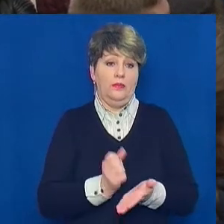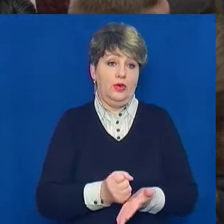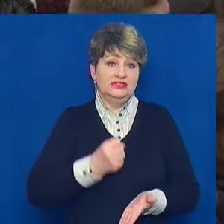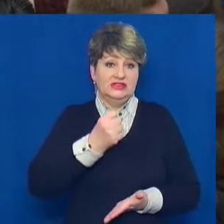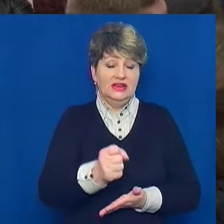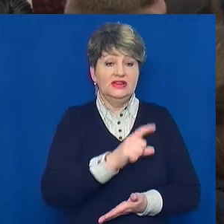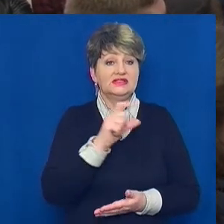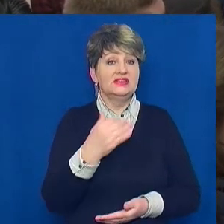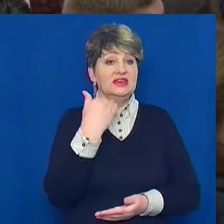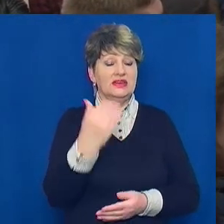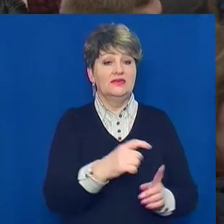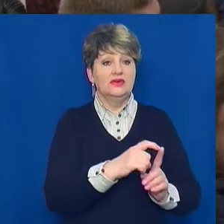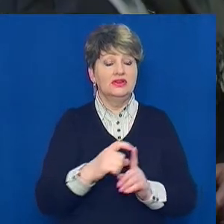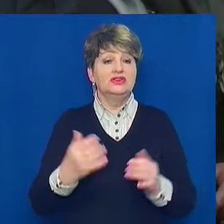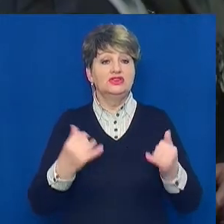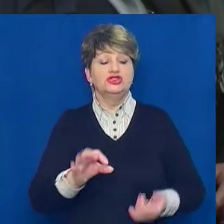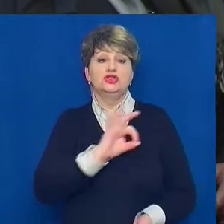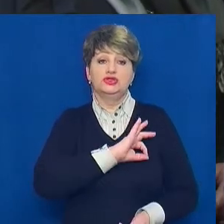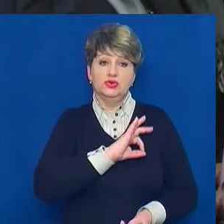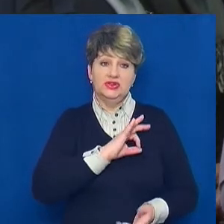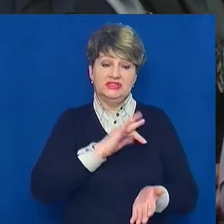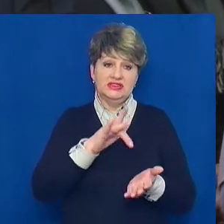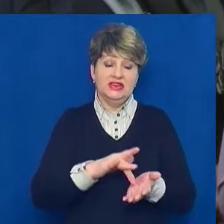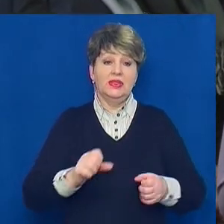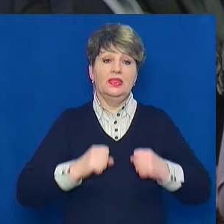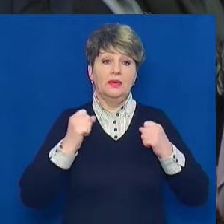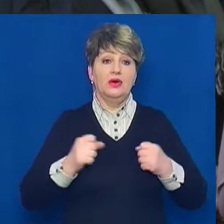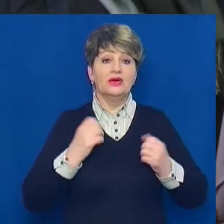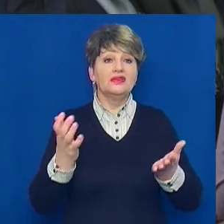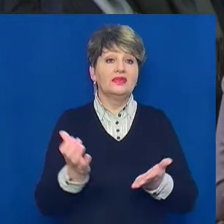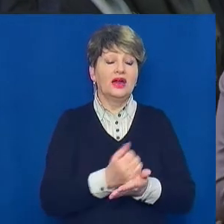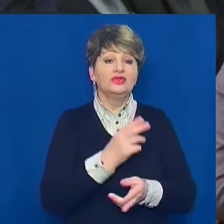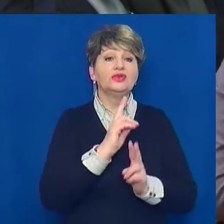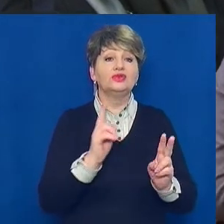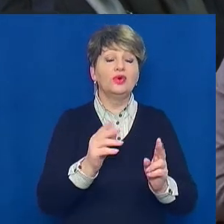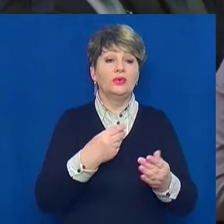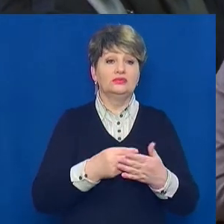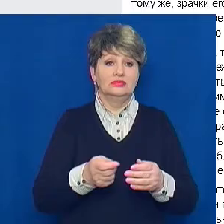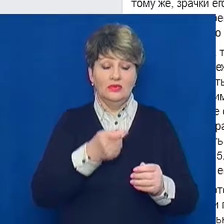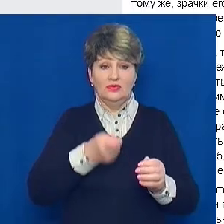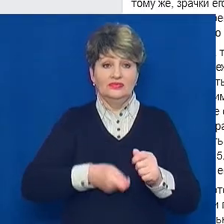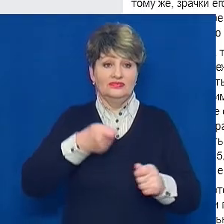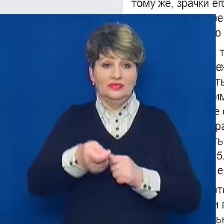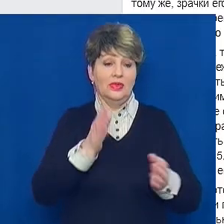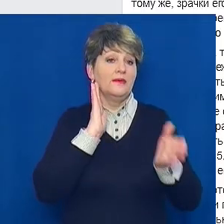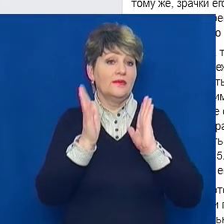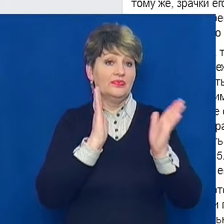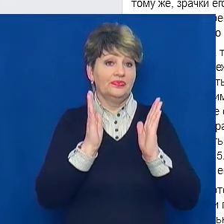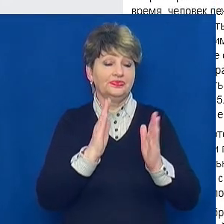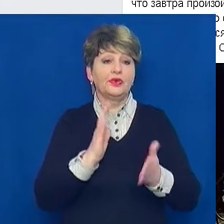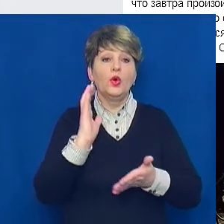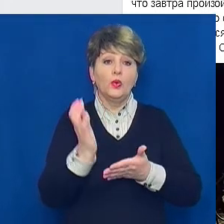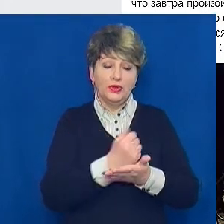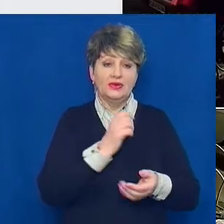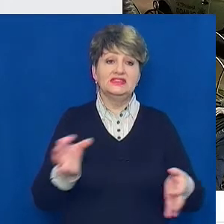Ігоря Фесуна, нині юристи центру намагаються знайти автора допису, аби подати позов до суду. Суспільному вдалося зв